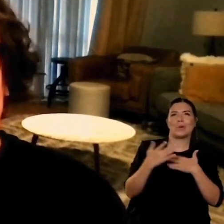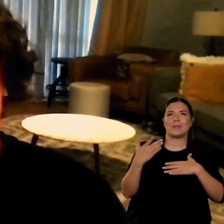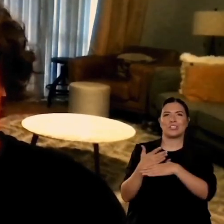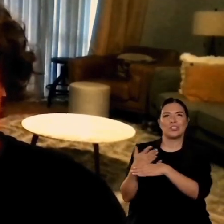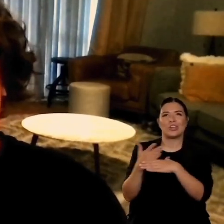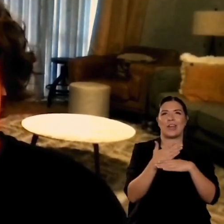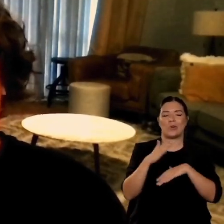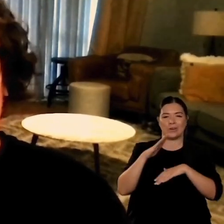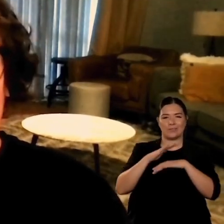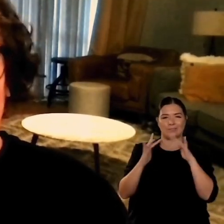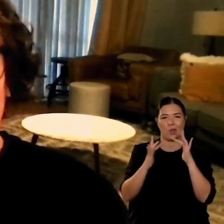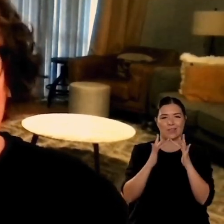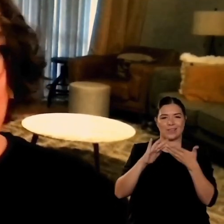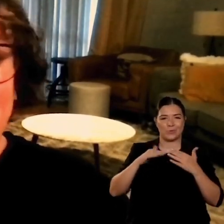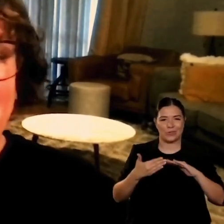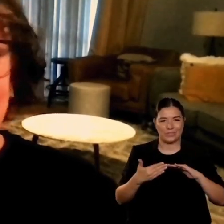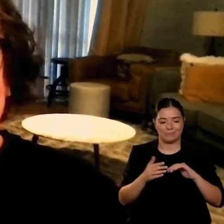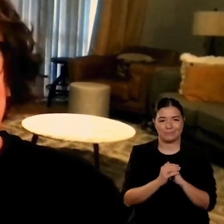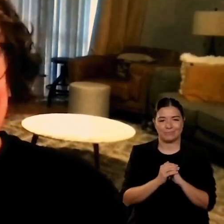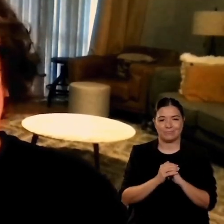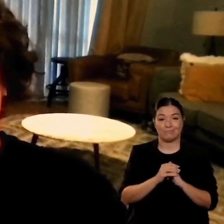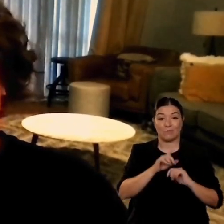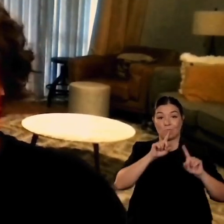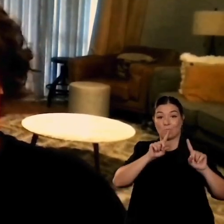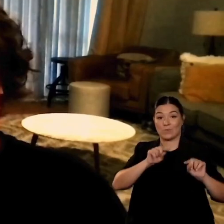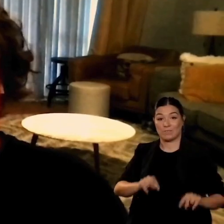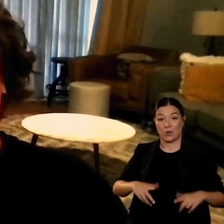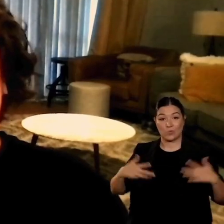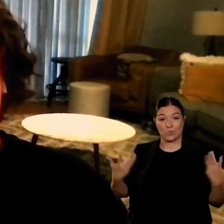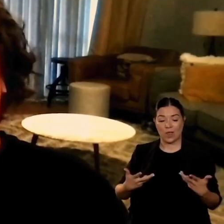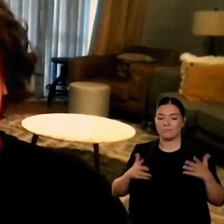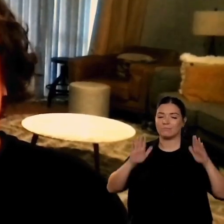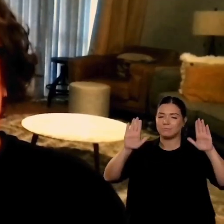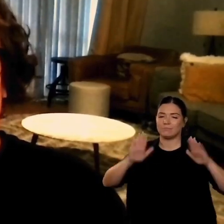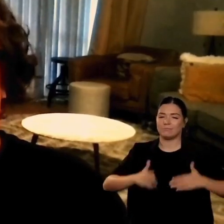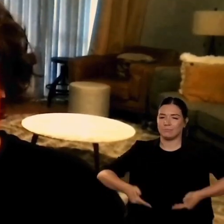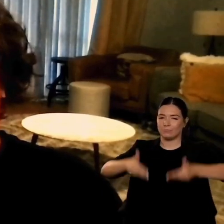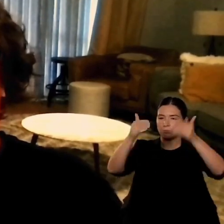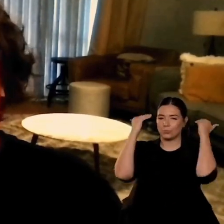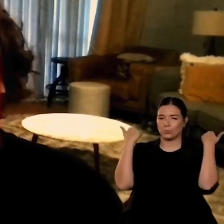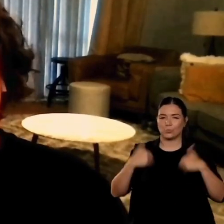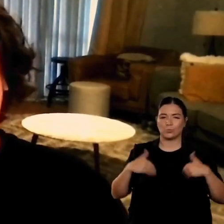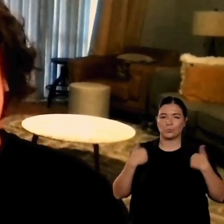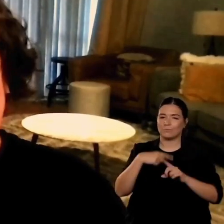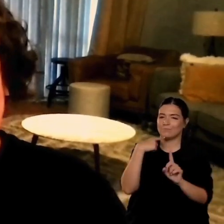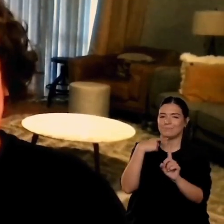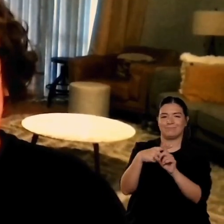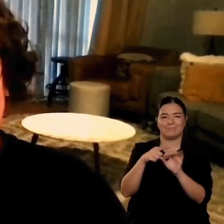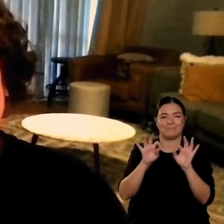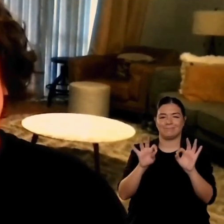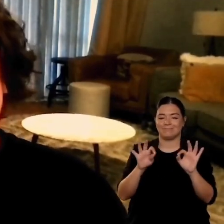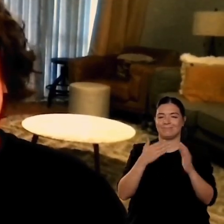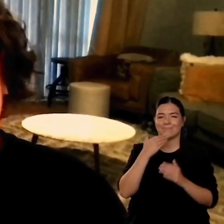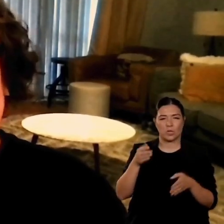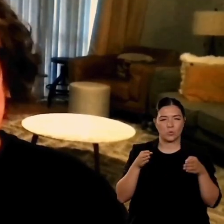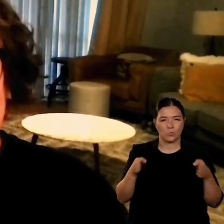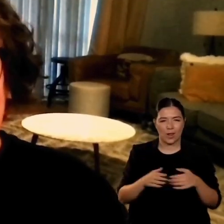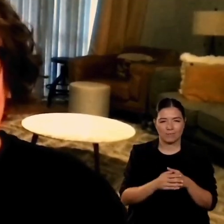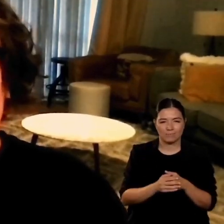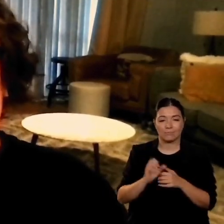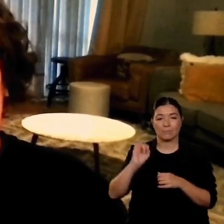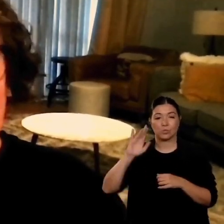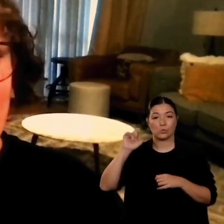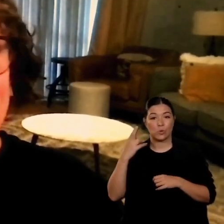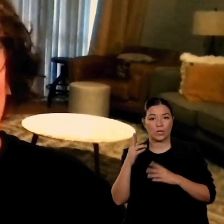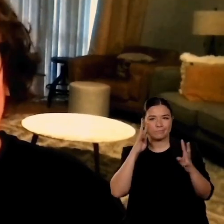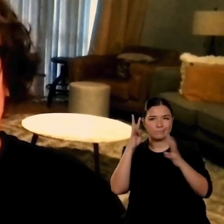progetto su tutto il tipo di temi e hanno creato storie infinitamente interessanti per noi cosa significa scratch per me è